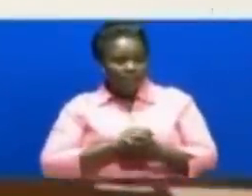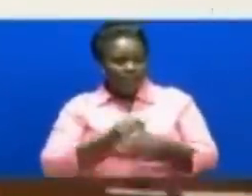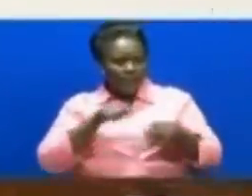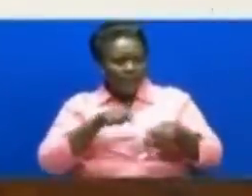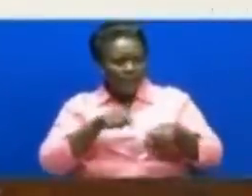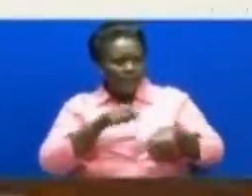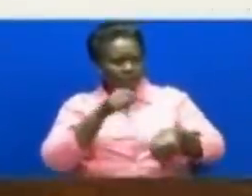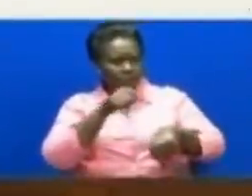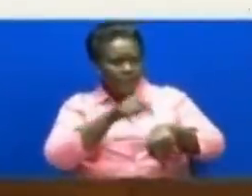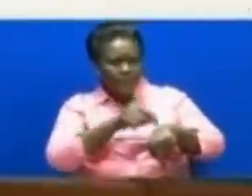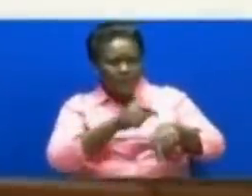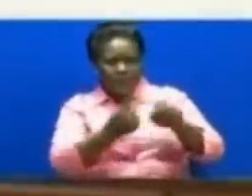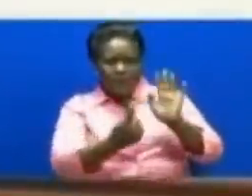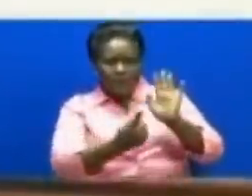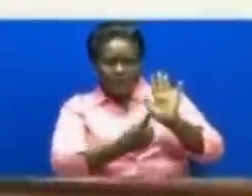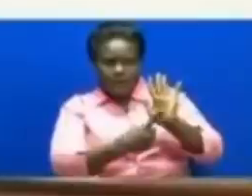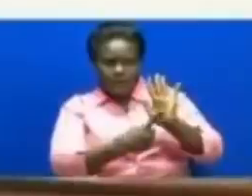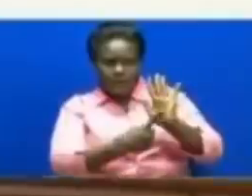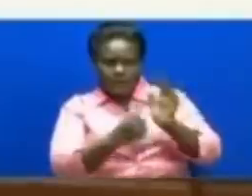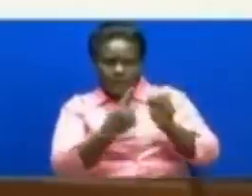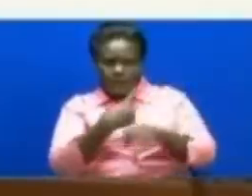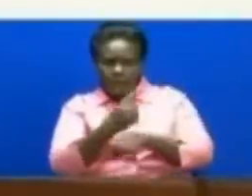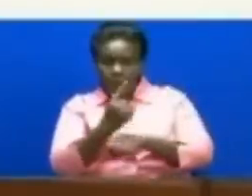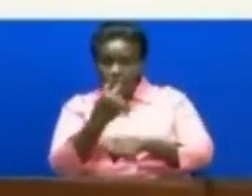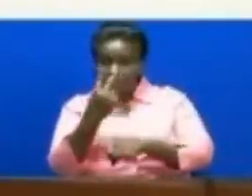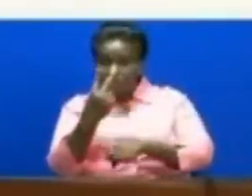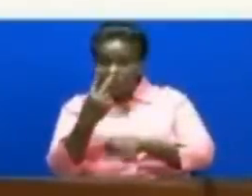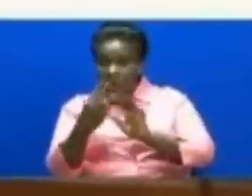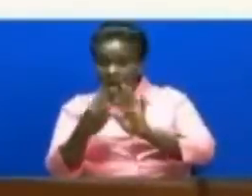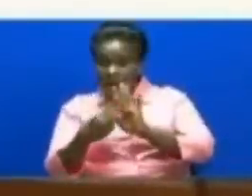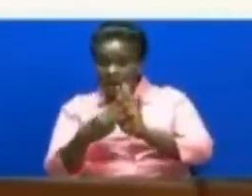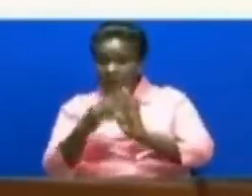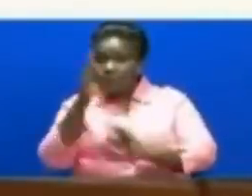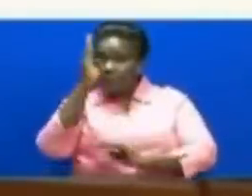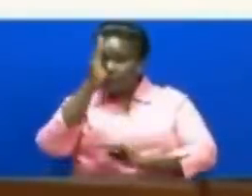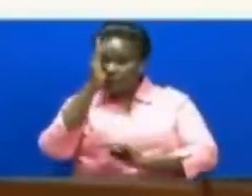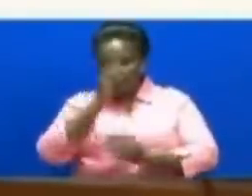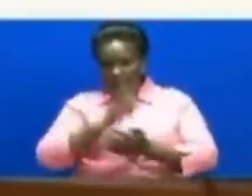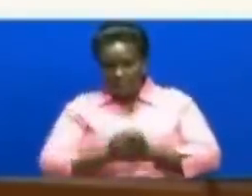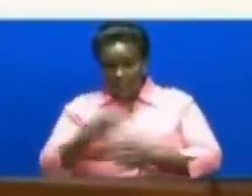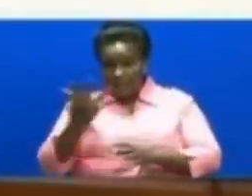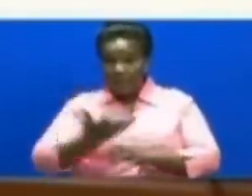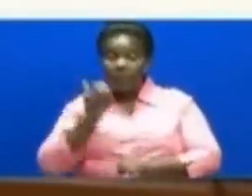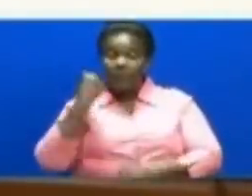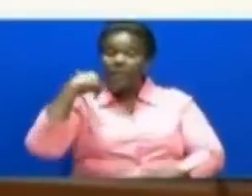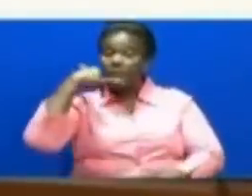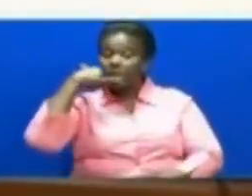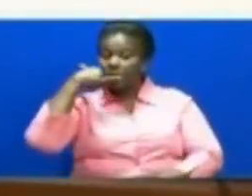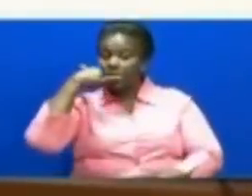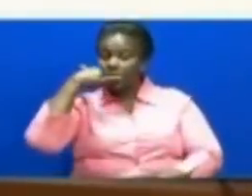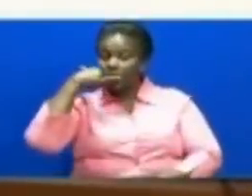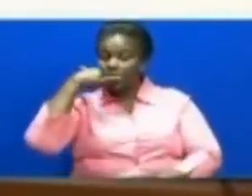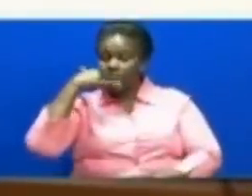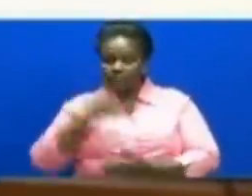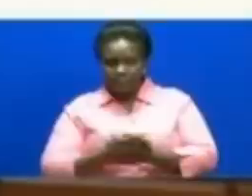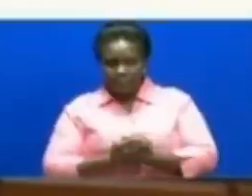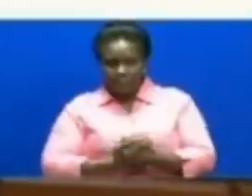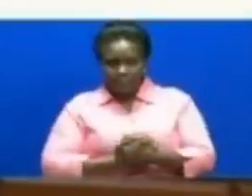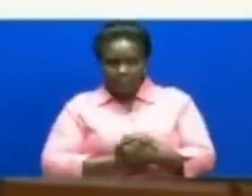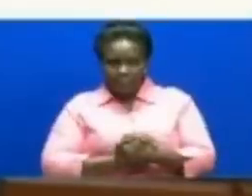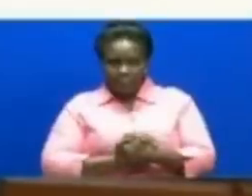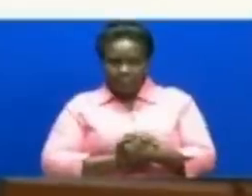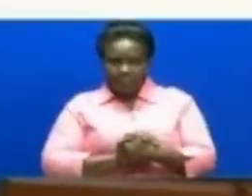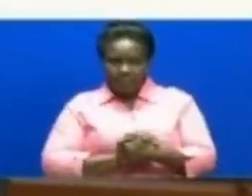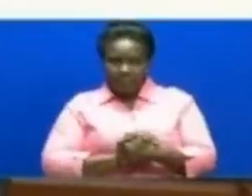saa na dakika 28 mchana Nili pigiwa simu Pigiwa simu na msiri Ambaye